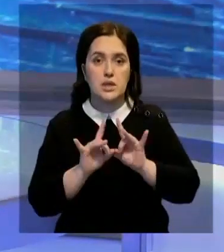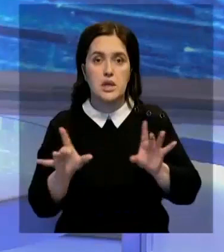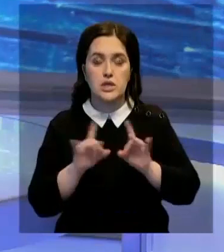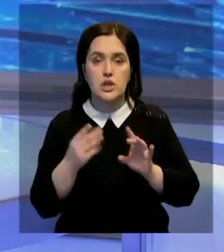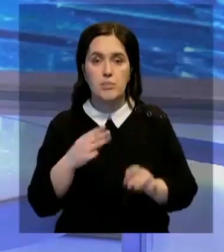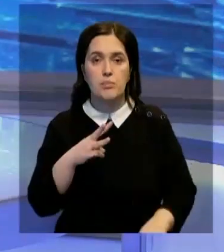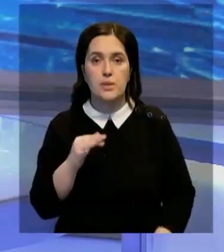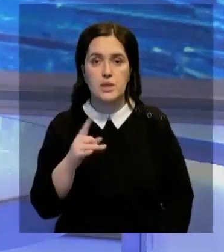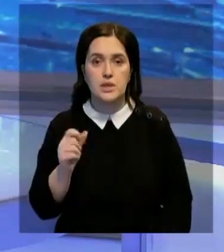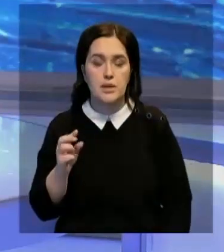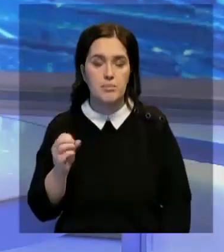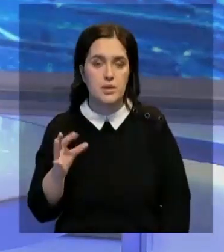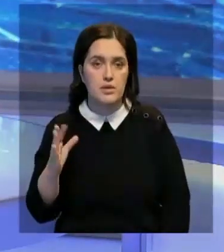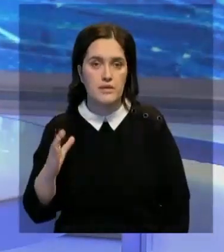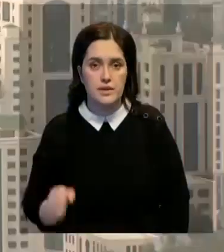расскажет Шапогат Прозабекова.